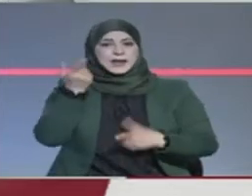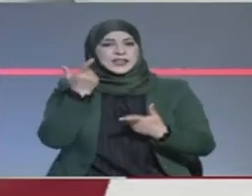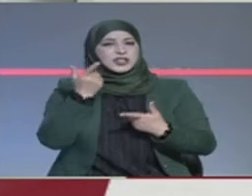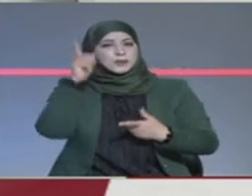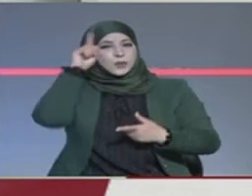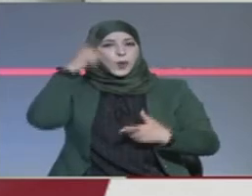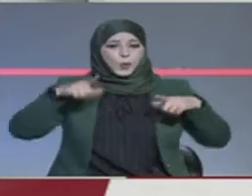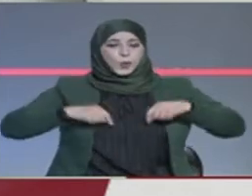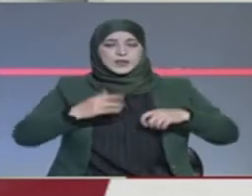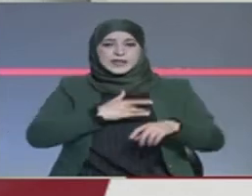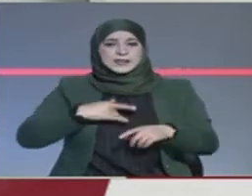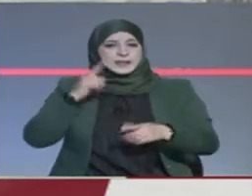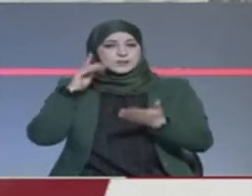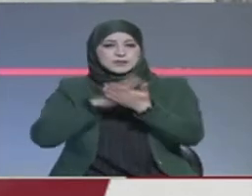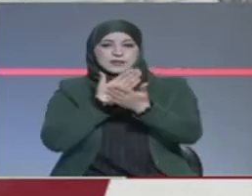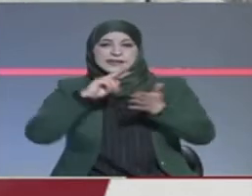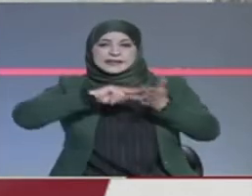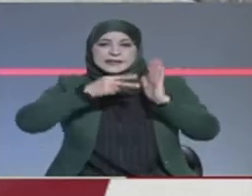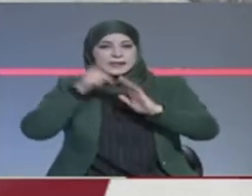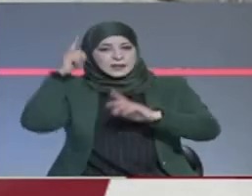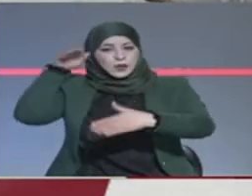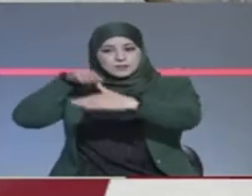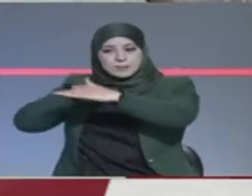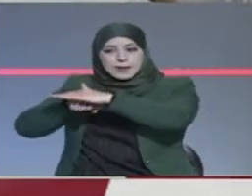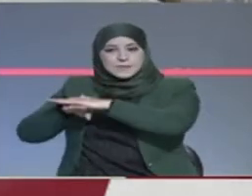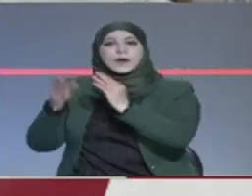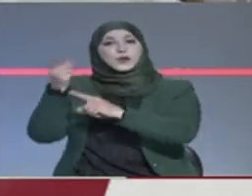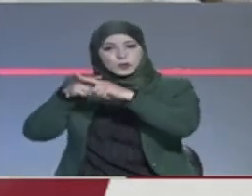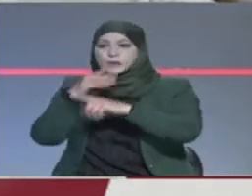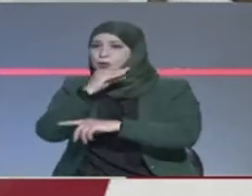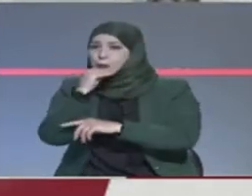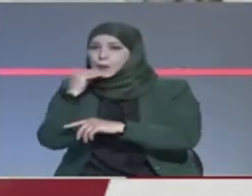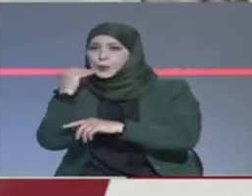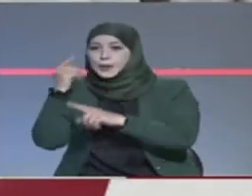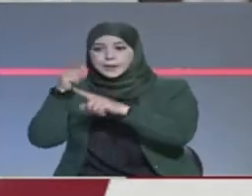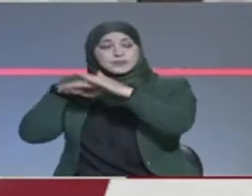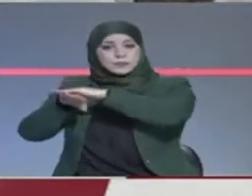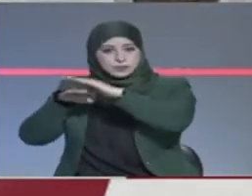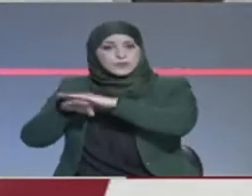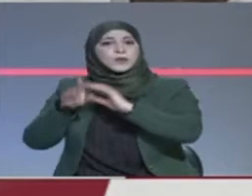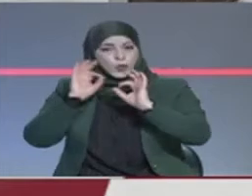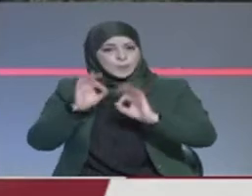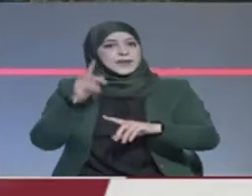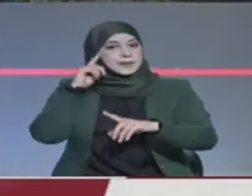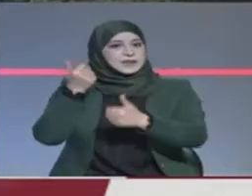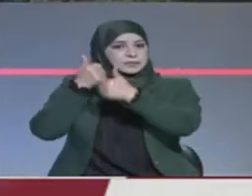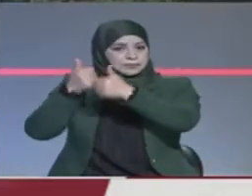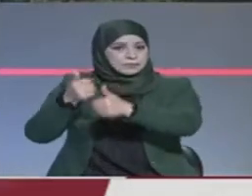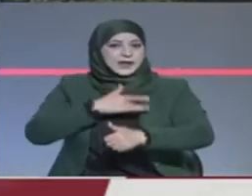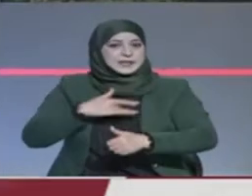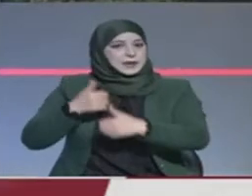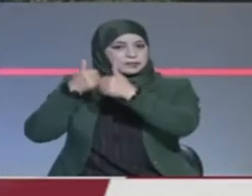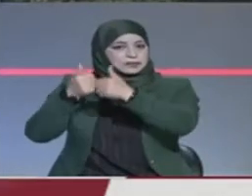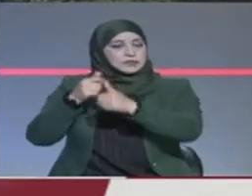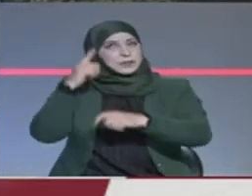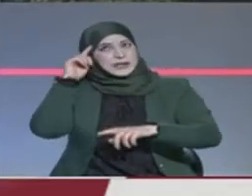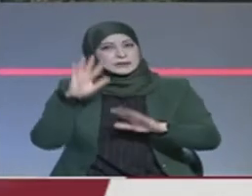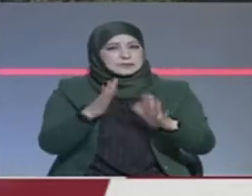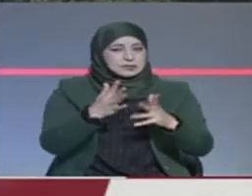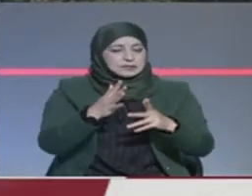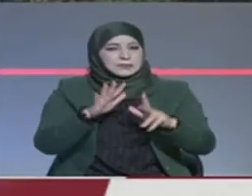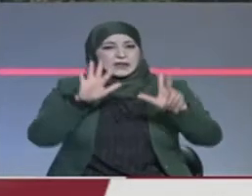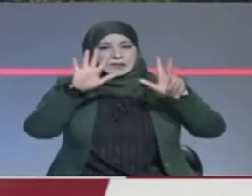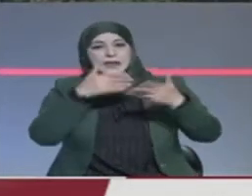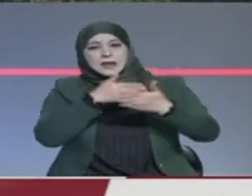الصحة وضعت خطة لتخزين وتبريد اللقاحات المضادة لفيروس كورونا والتي ينتظر وانتبلغ ثمانية